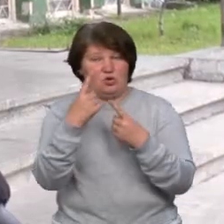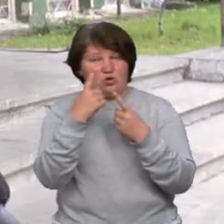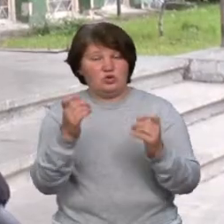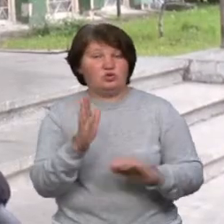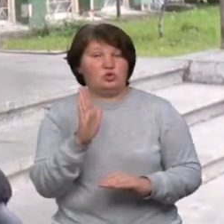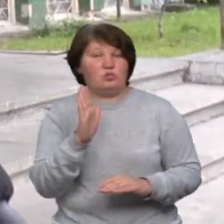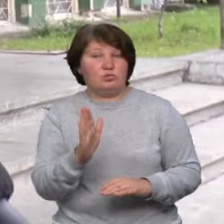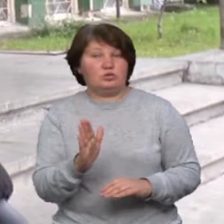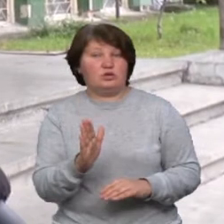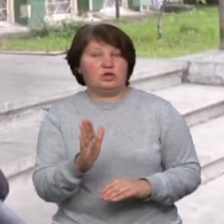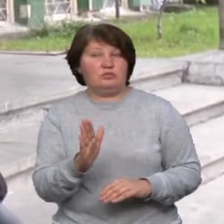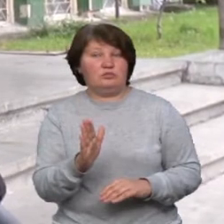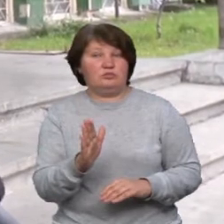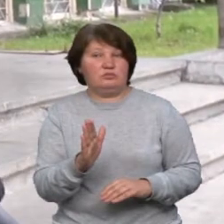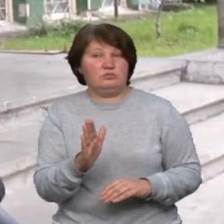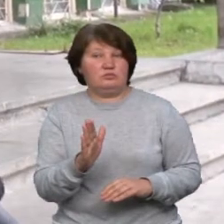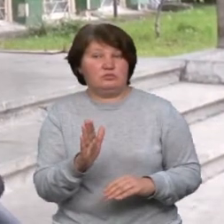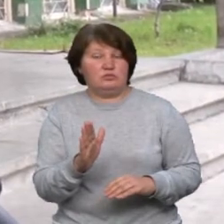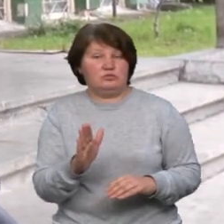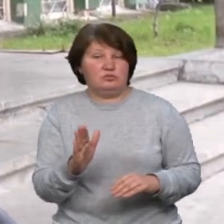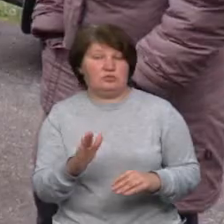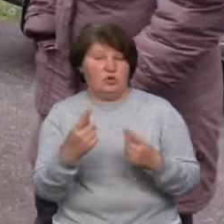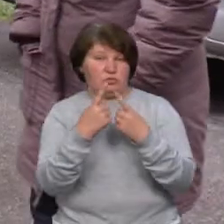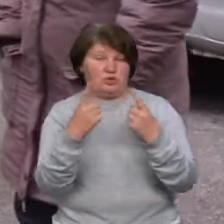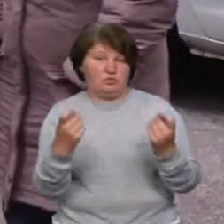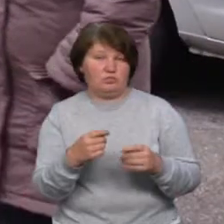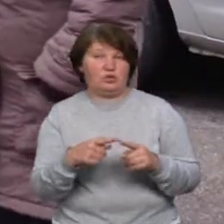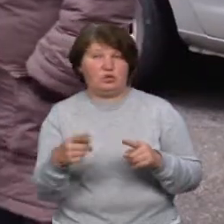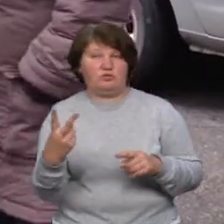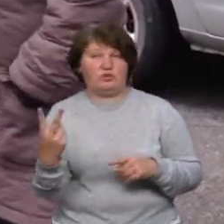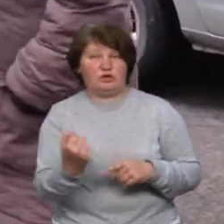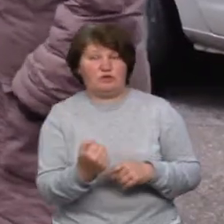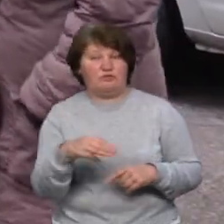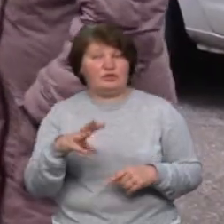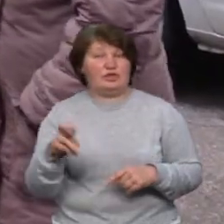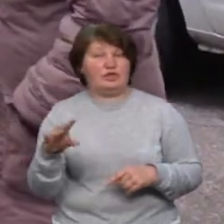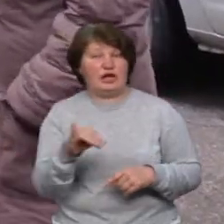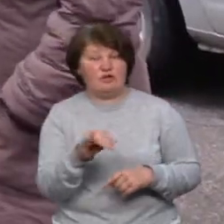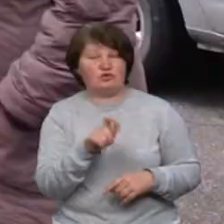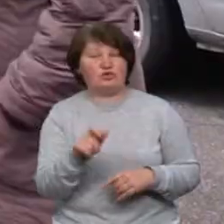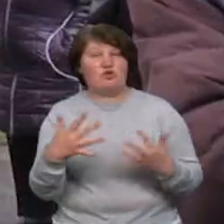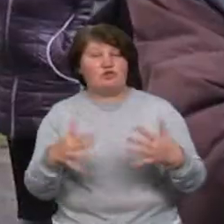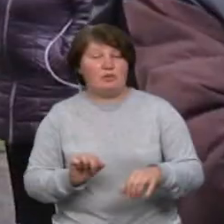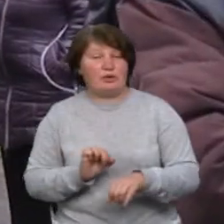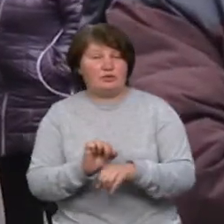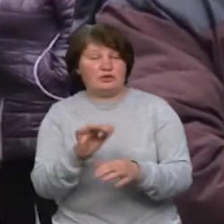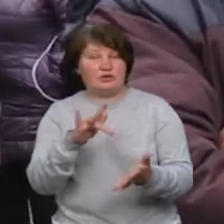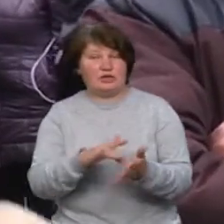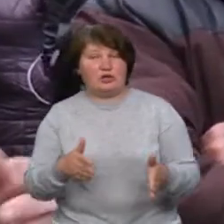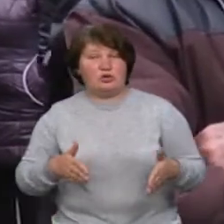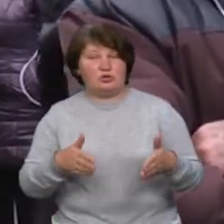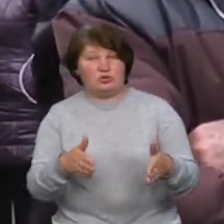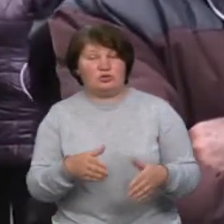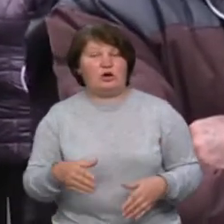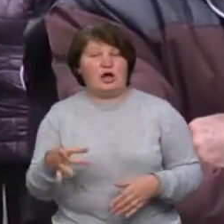оприлюднено впродовж двох тижнів. У травні минулого року жителі вже перекривали центральну дорогу мікрорайону